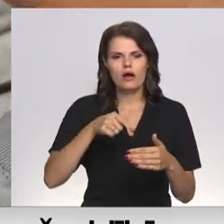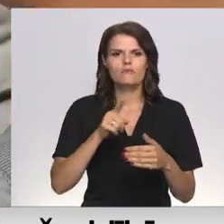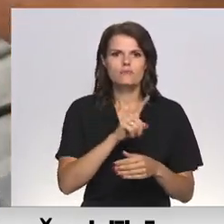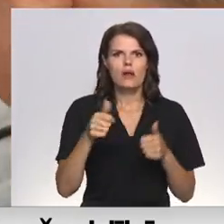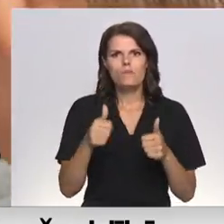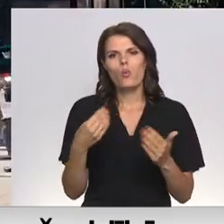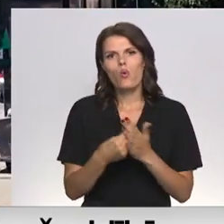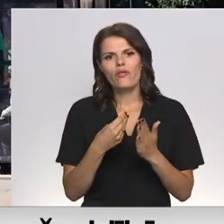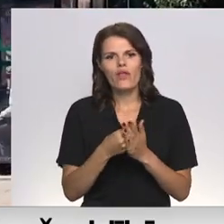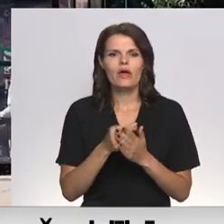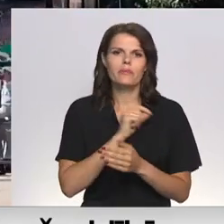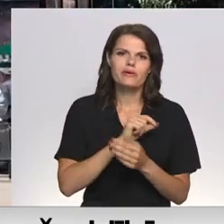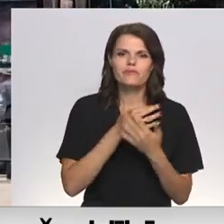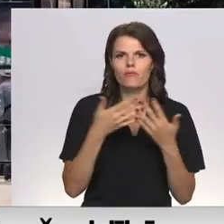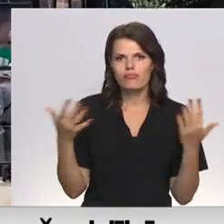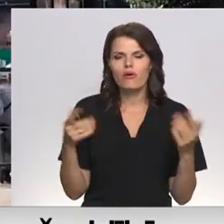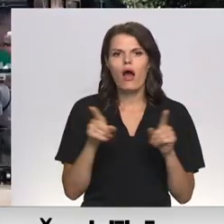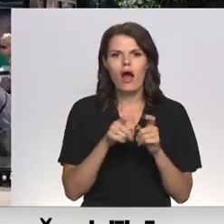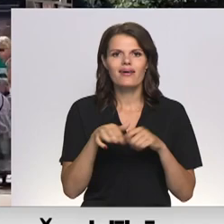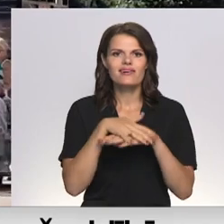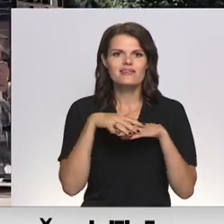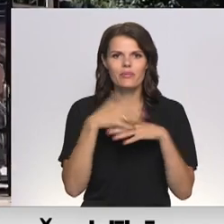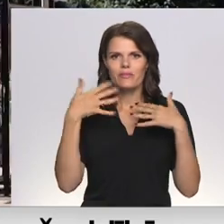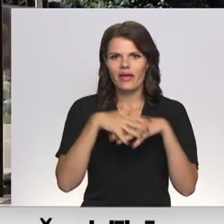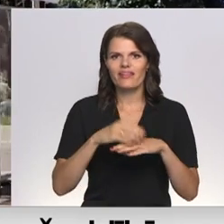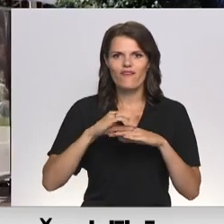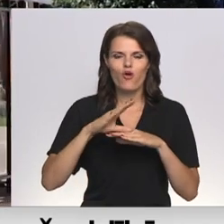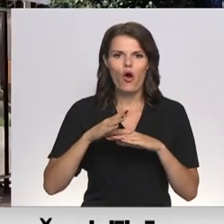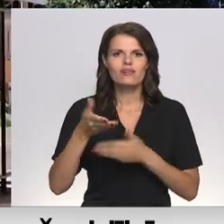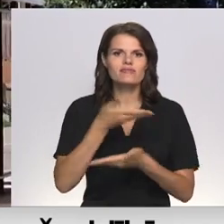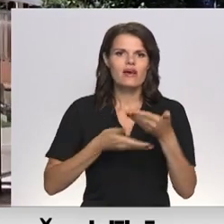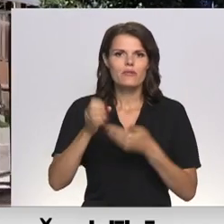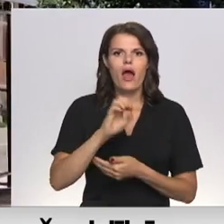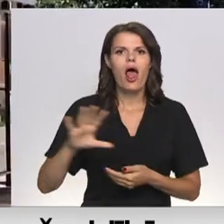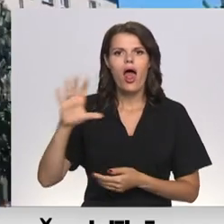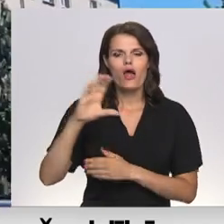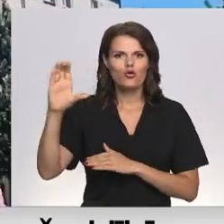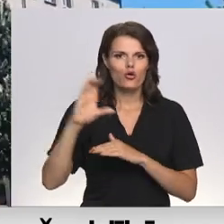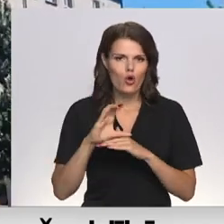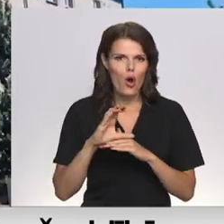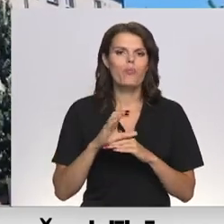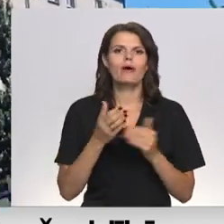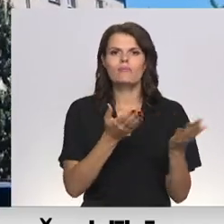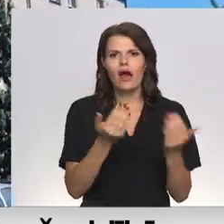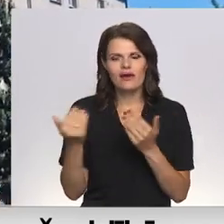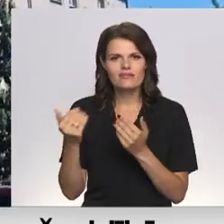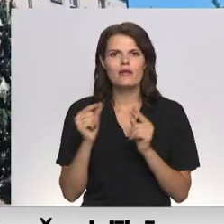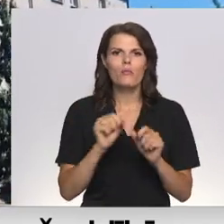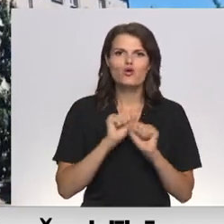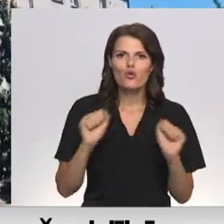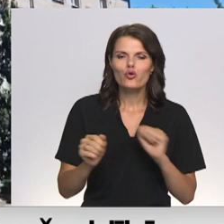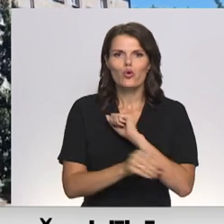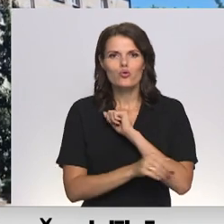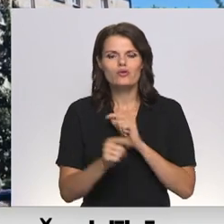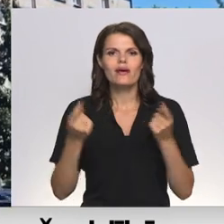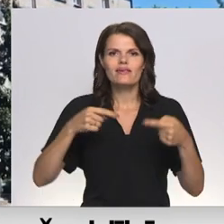kancelēs piederumi. Arī Sabiedrības integrācijas fonds, sadarbībā ar Eiropas fondu atbalstu aicina maznodrošināto trūcīgo, kā arī